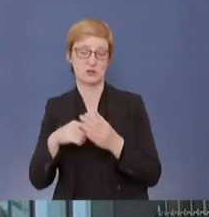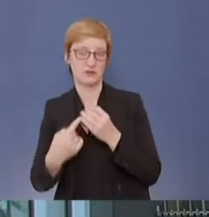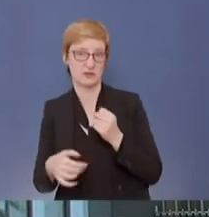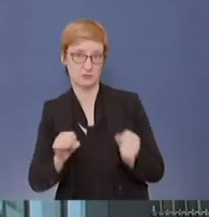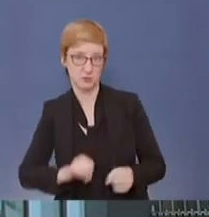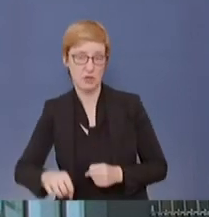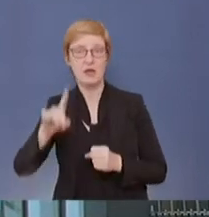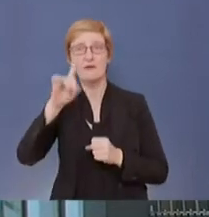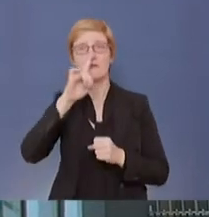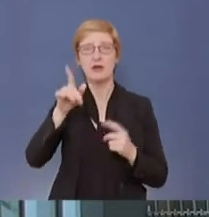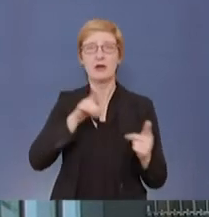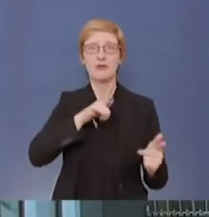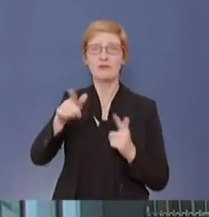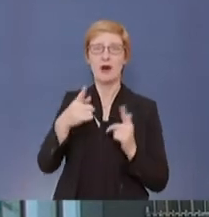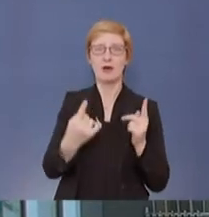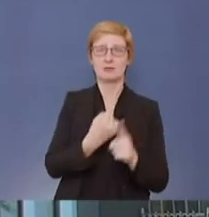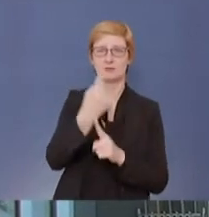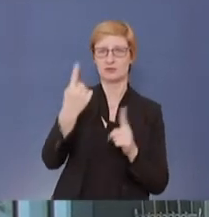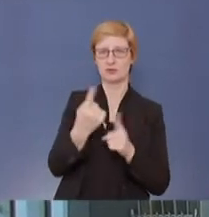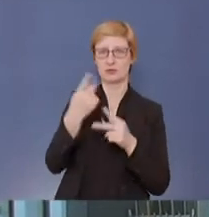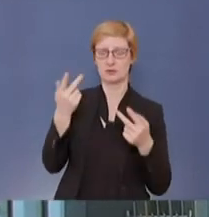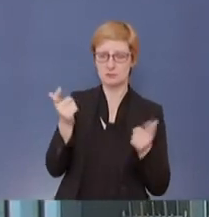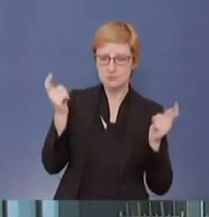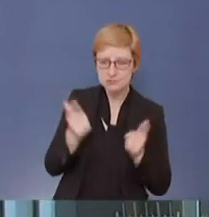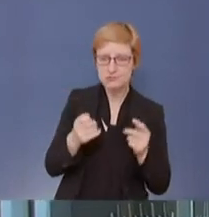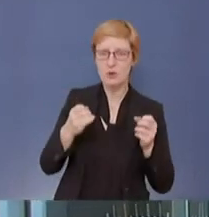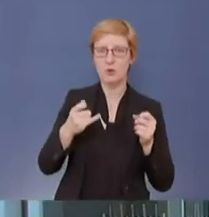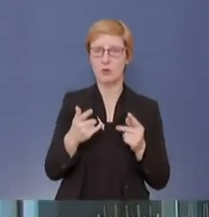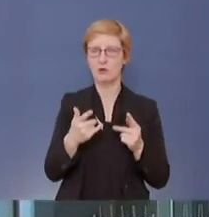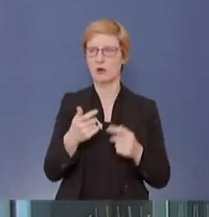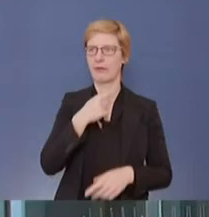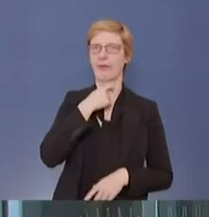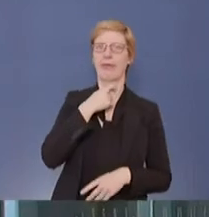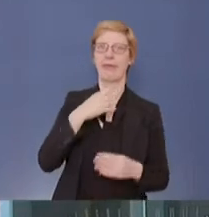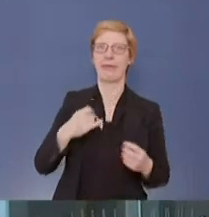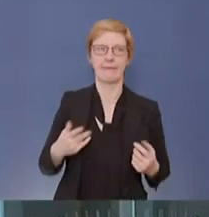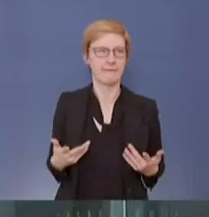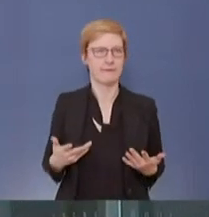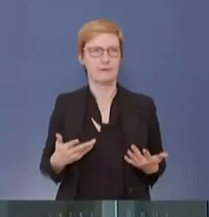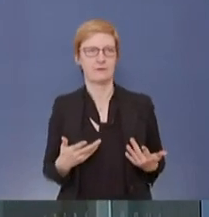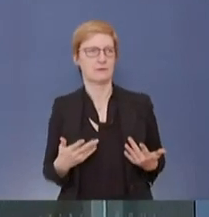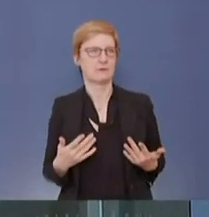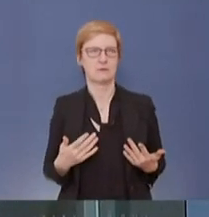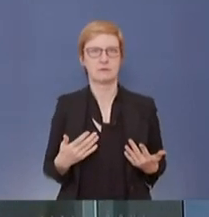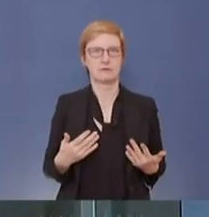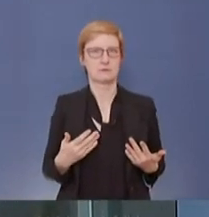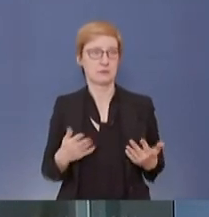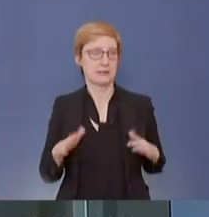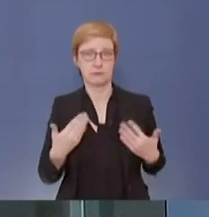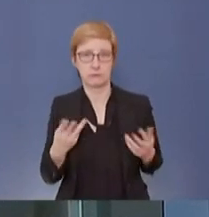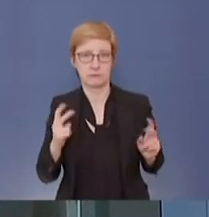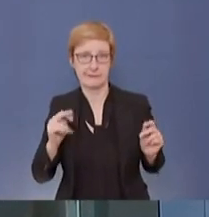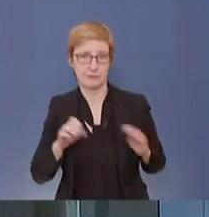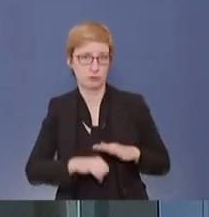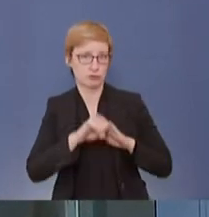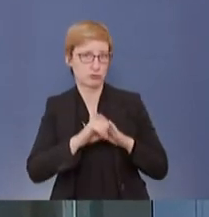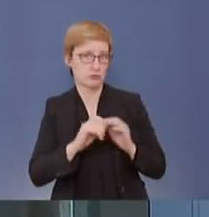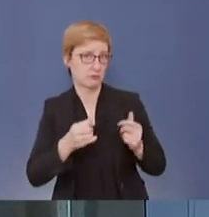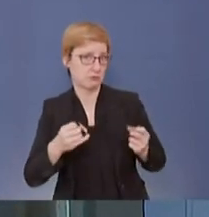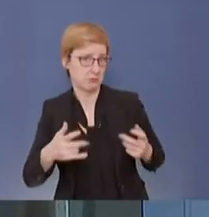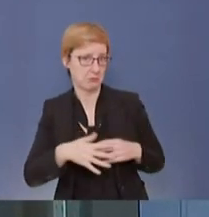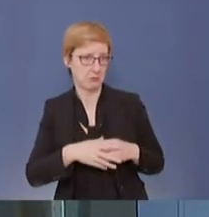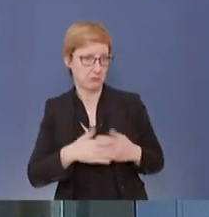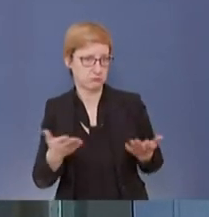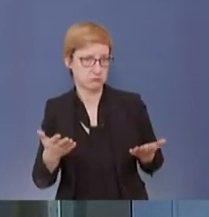Fahrstunden entgegen? Kann da irgendjemand was zu sagen? Dann warten wir da auf eine schriftliche Beantwortung an dieser